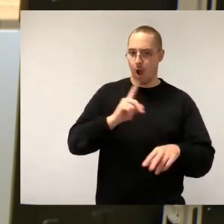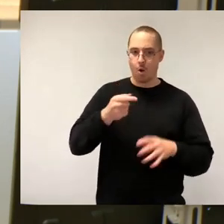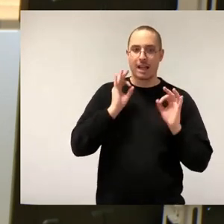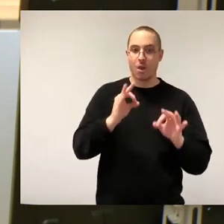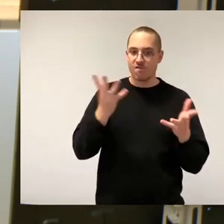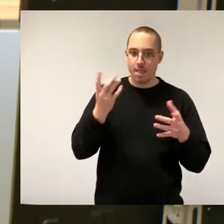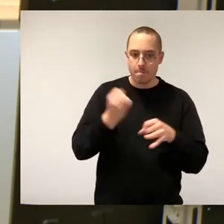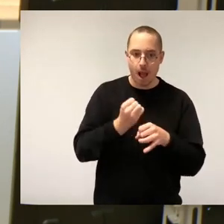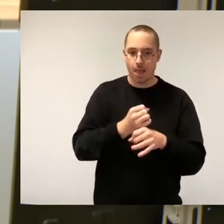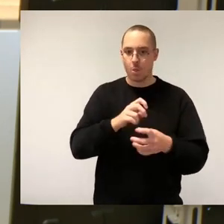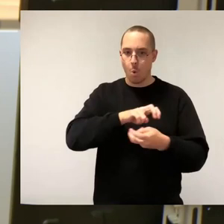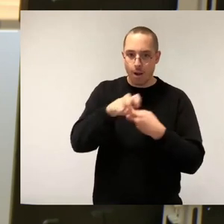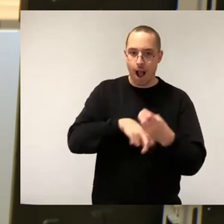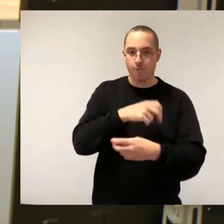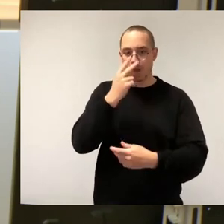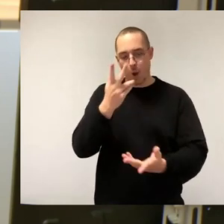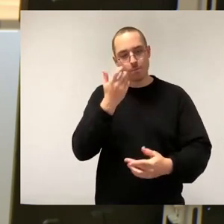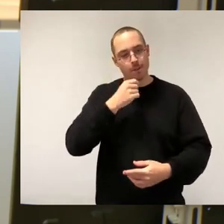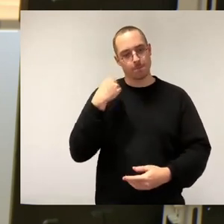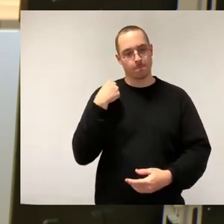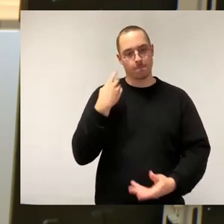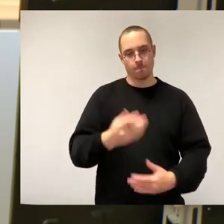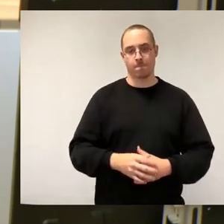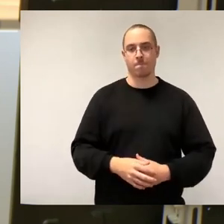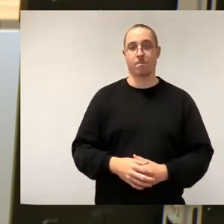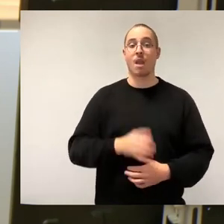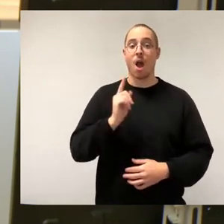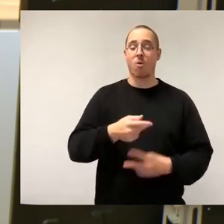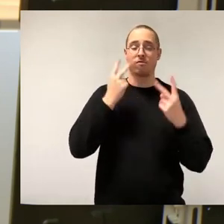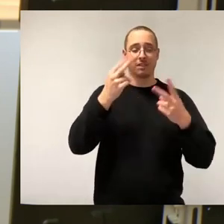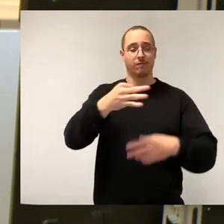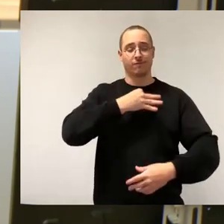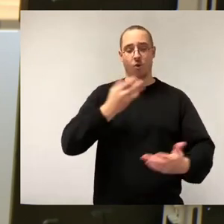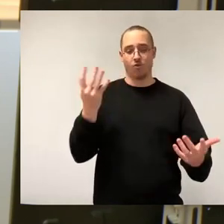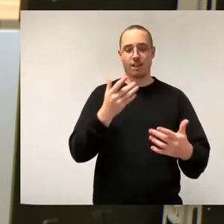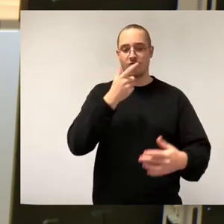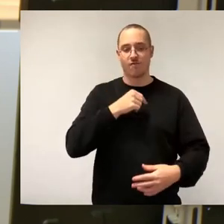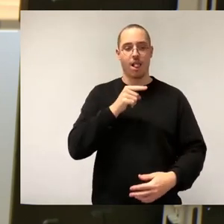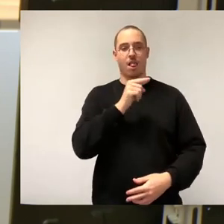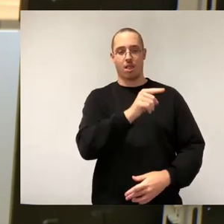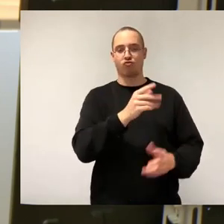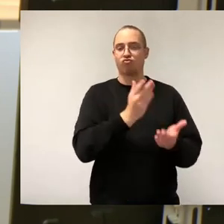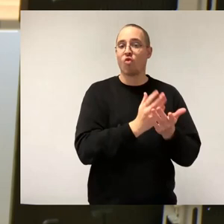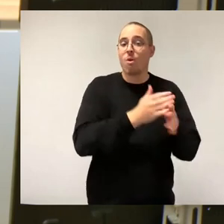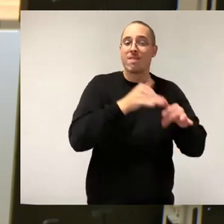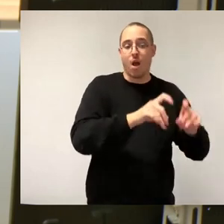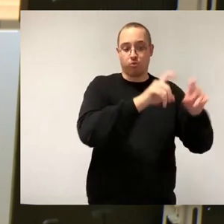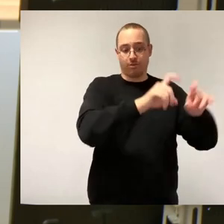Einbindung der Bestandsunternehmen. Wir hatten es vorhin oft in der aktuellen Stunde. Wir fordern vor allem auch